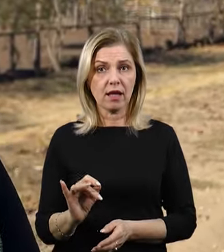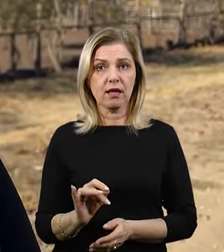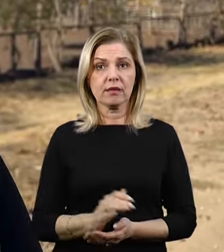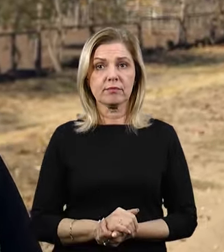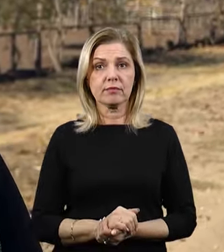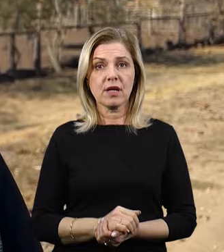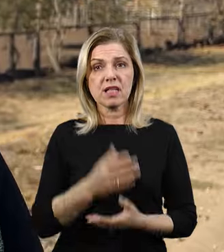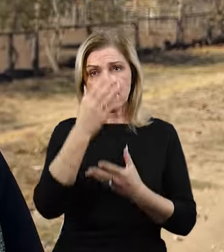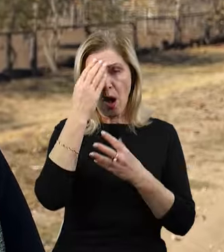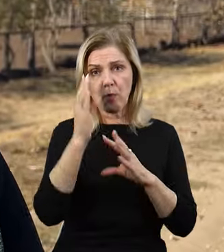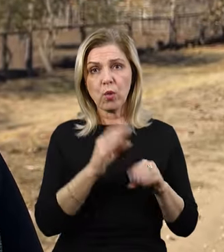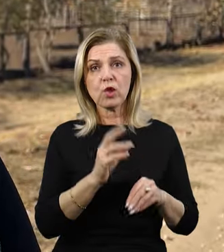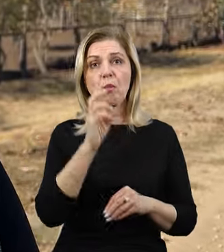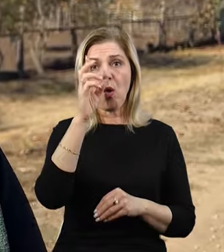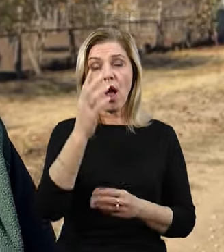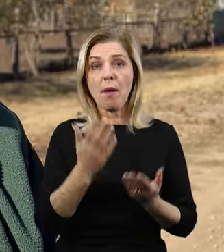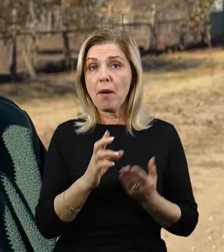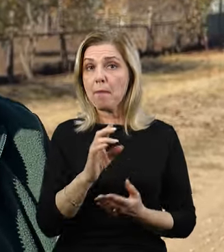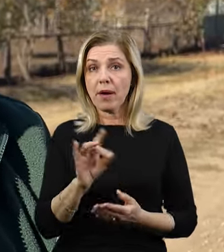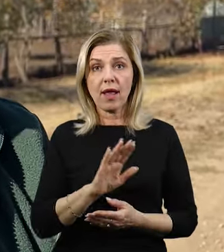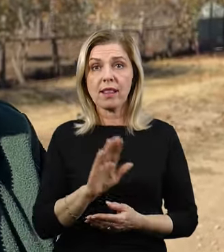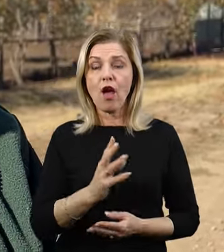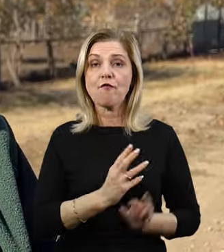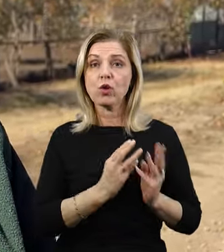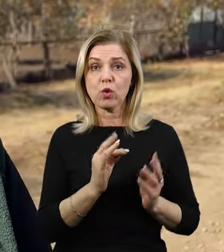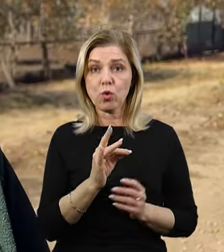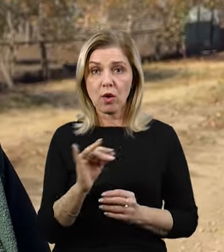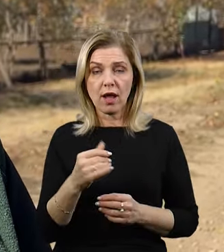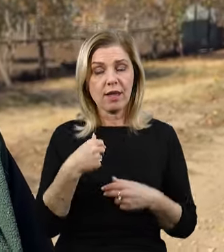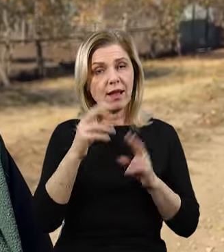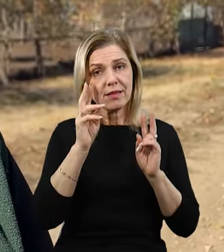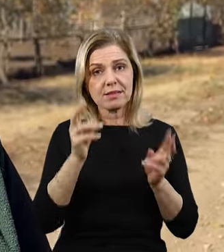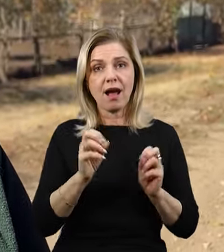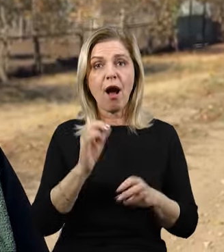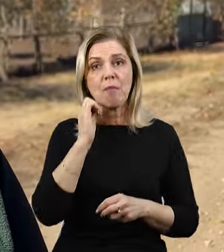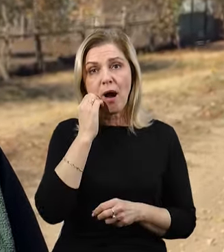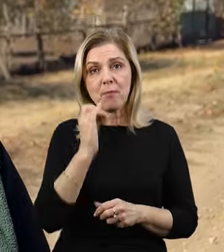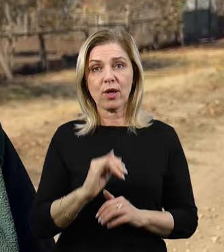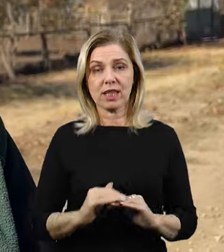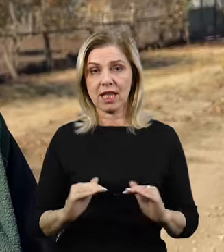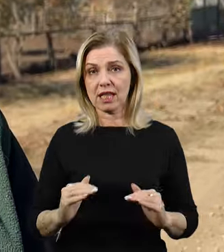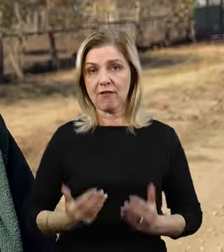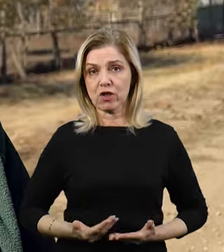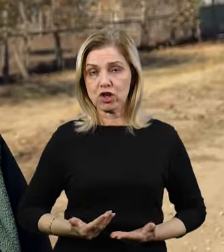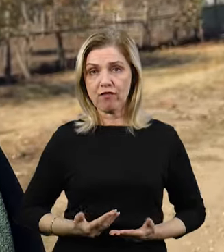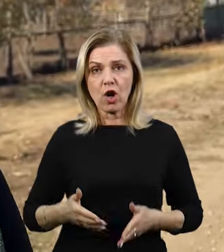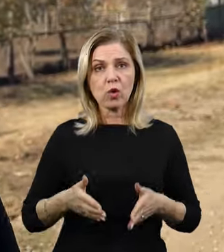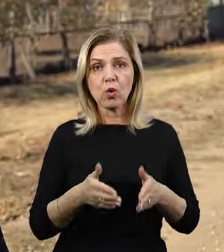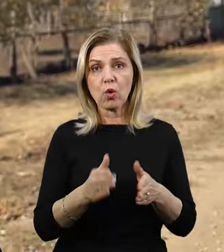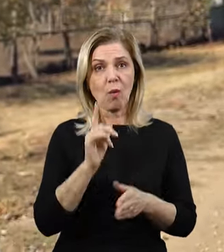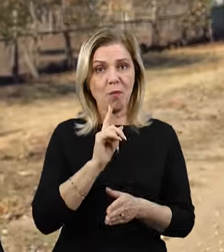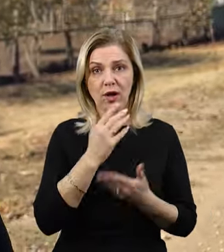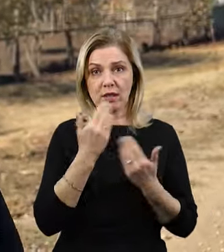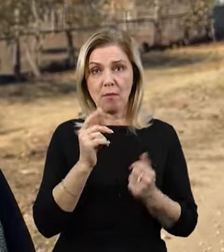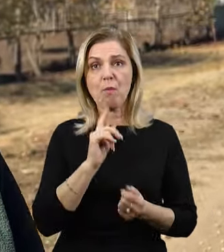Забуться, як кажуть, Богом, якби не волонтери, то не знаю, якби бабушки і дітки, як би тут виживали. Дорог толком немає. Це поки